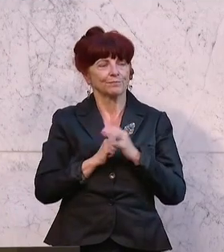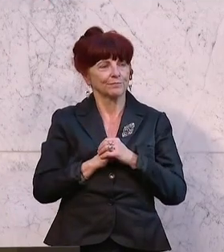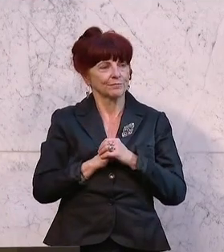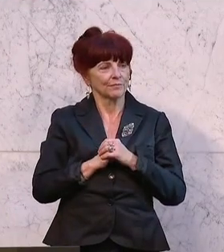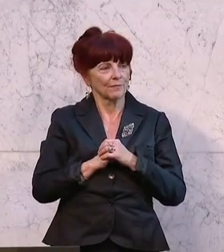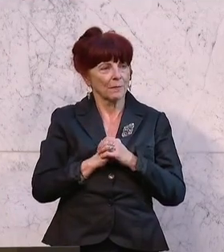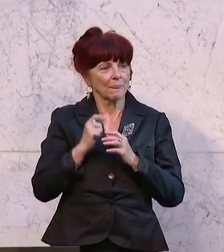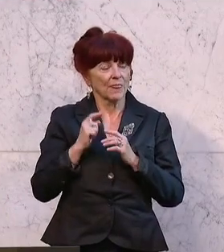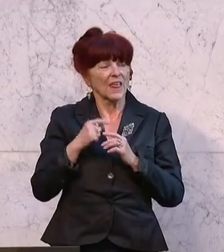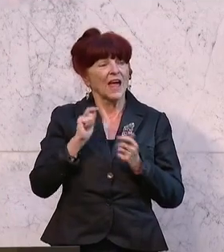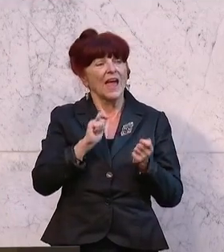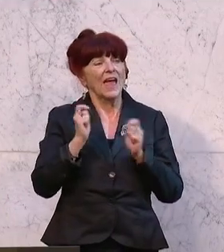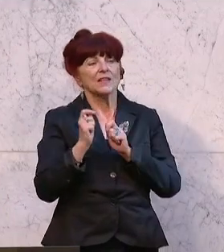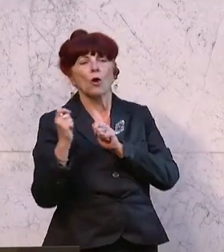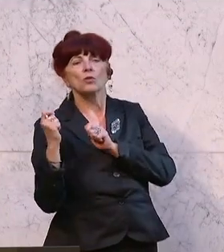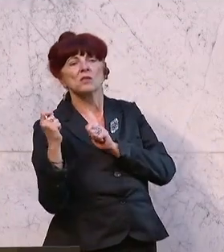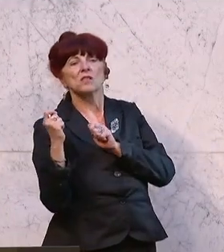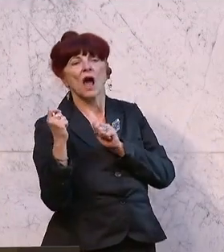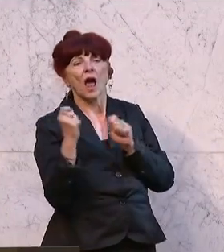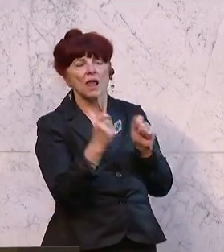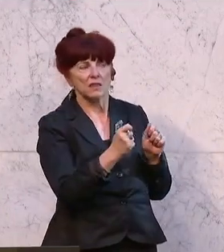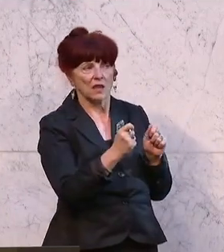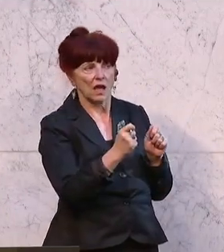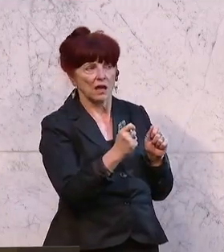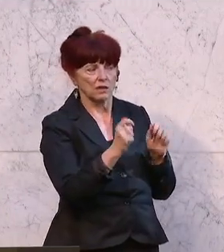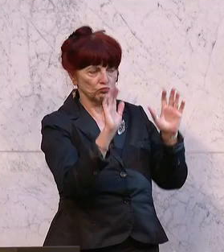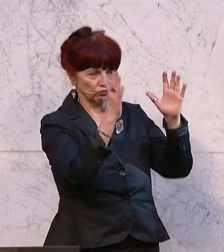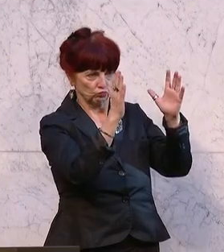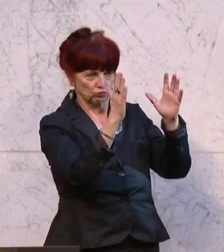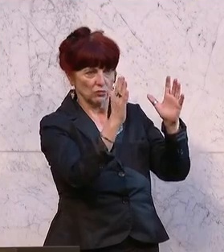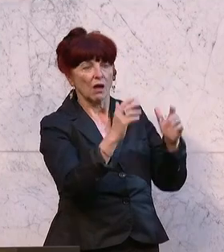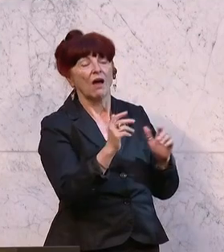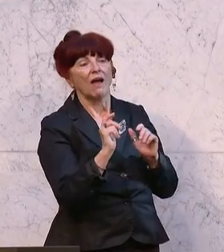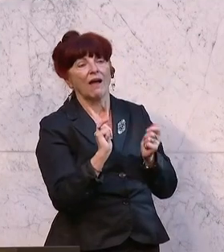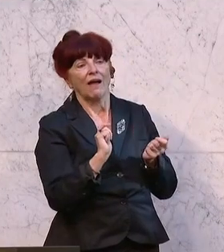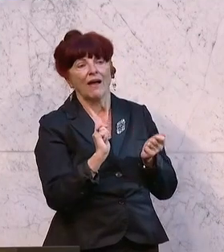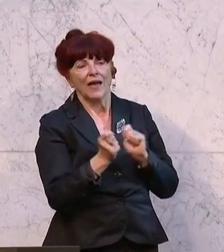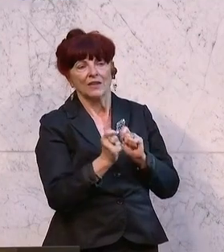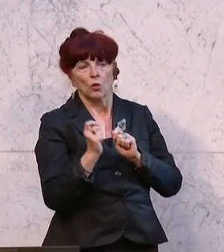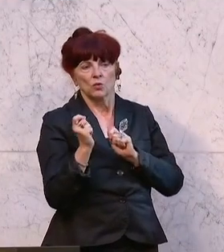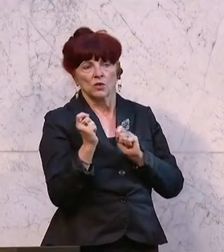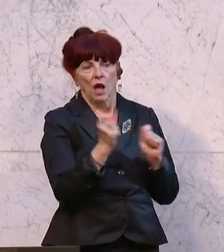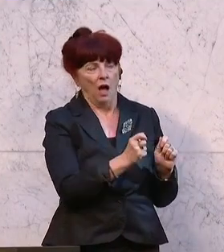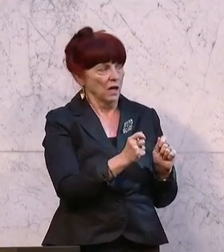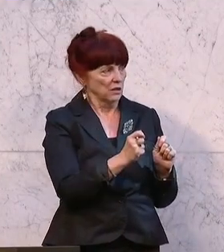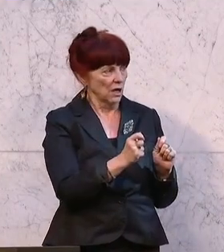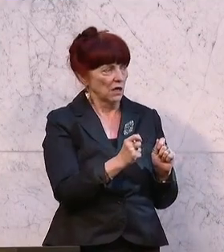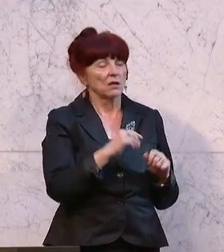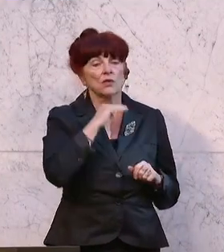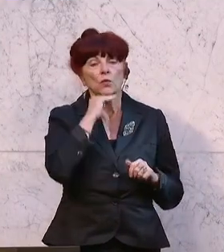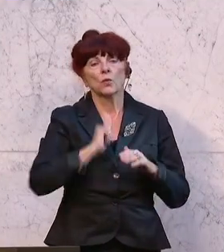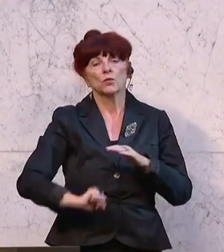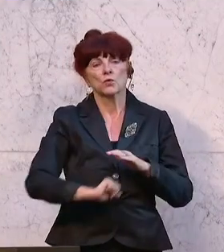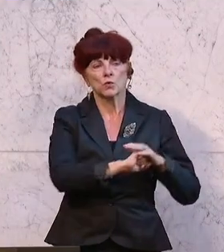Alles Stöger von der SPÖ war, dass er sagt, die Senkung der Lohnnebenkosten würde bedeuten,